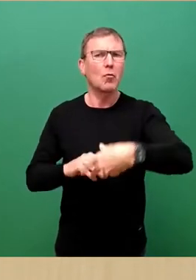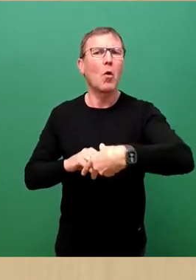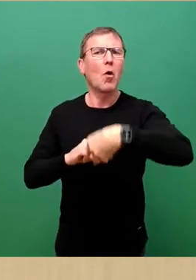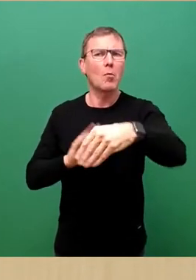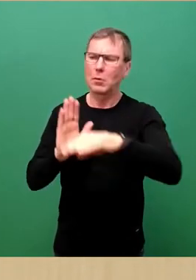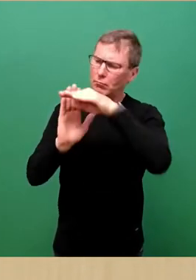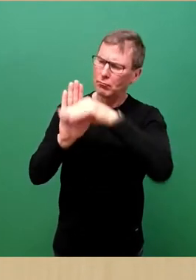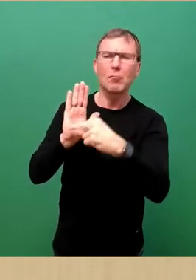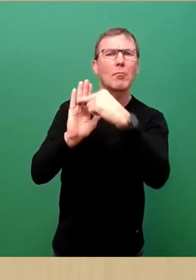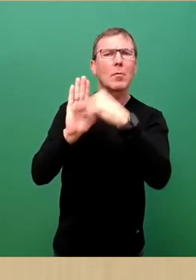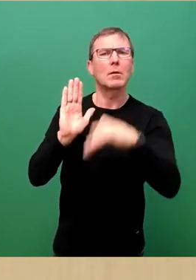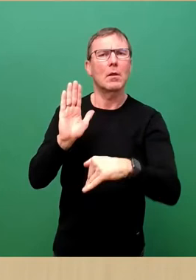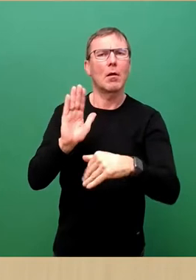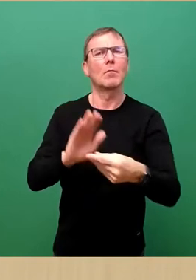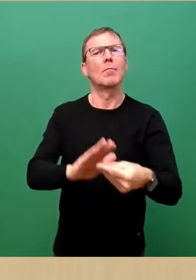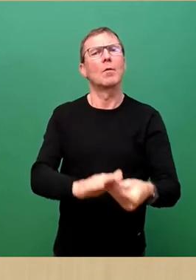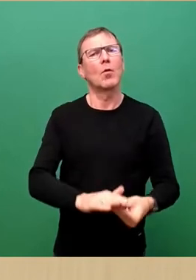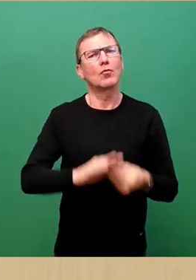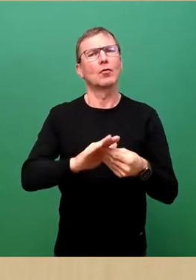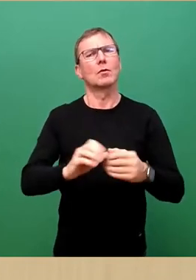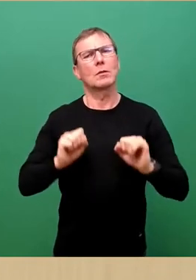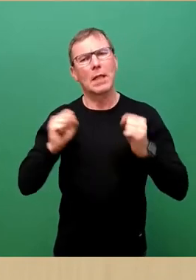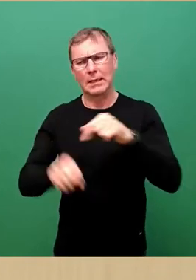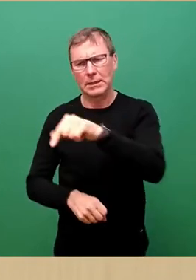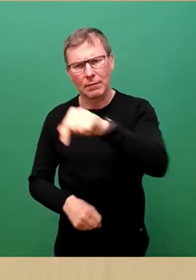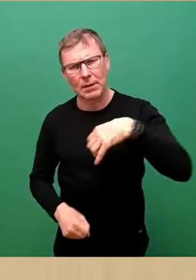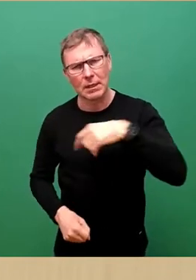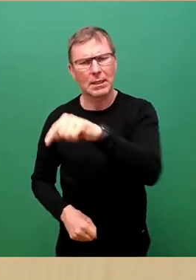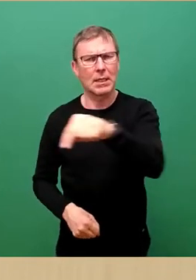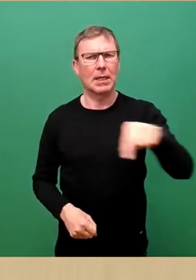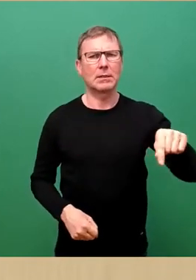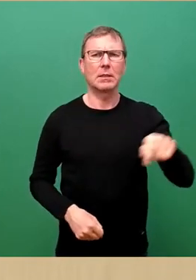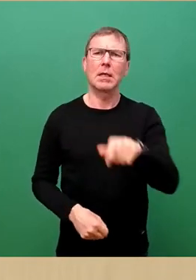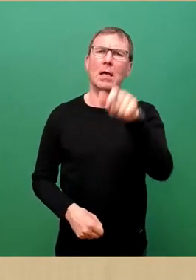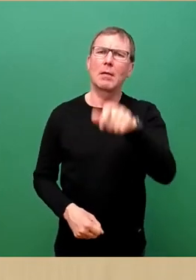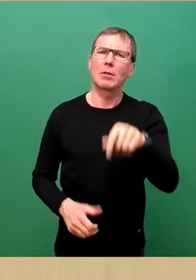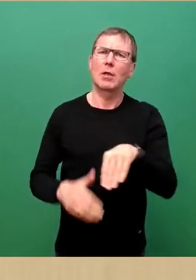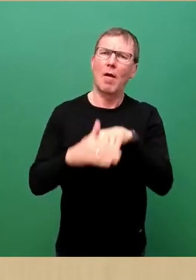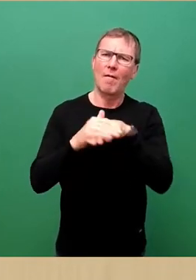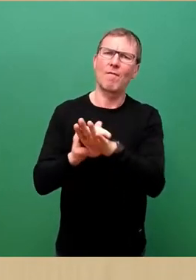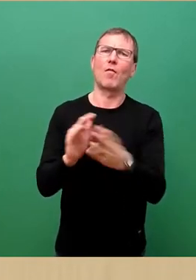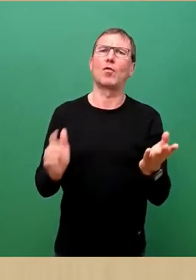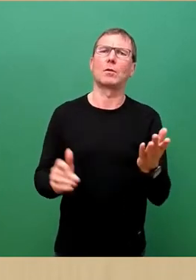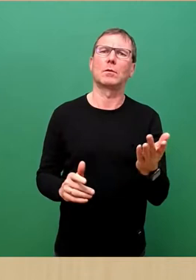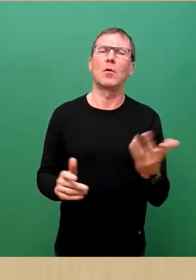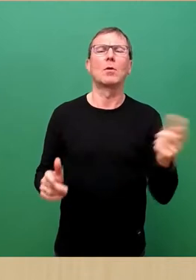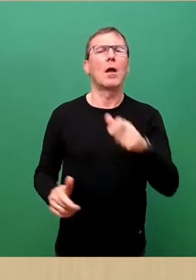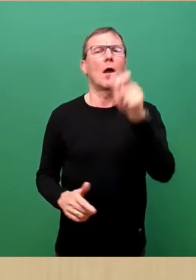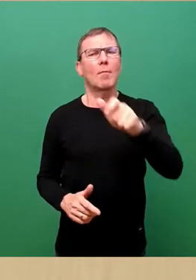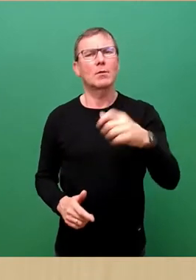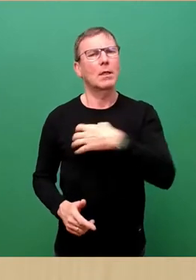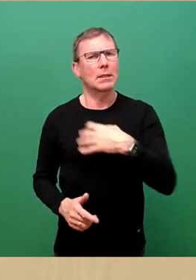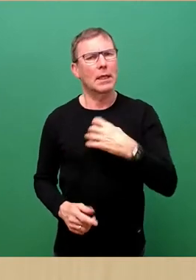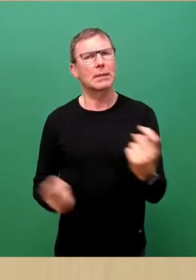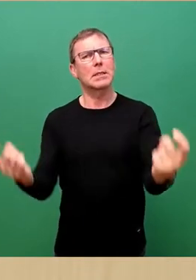Die Unterstützung der Initiativen aus Dresden, die Menschen auf der Flucht beziehungsweise Menschen, die hier in Dresden angekommen